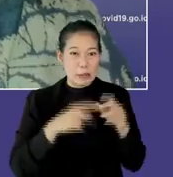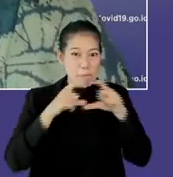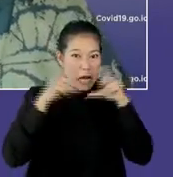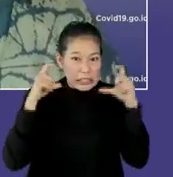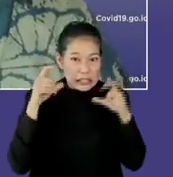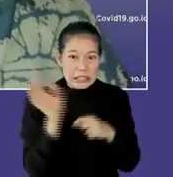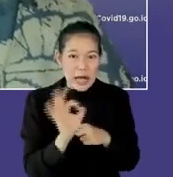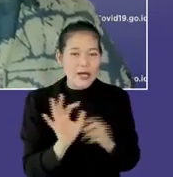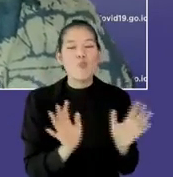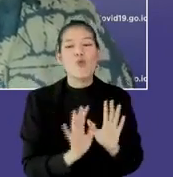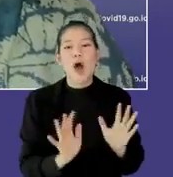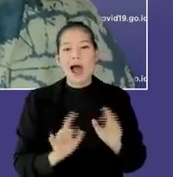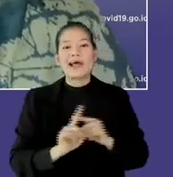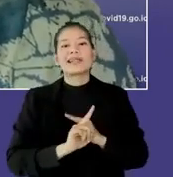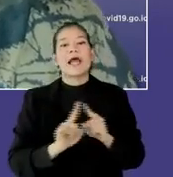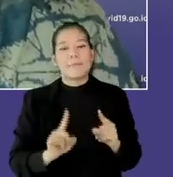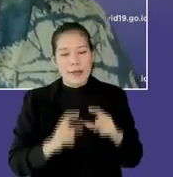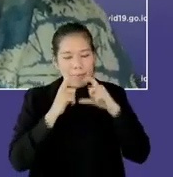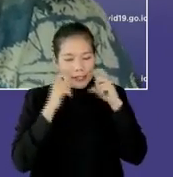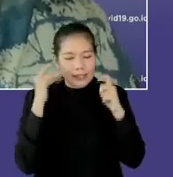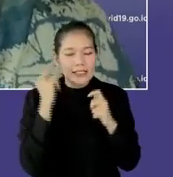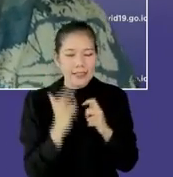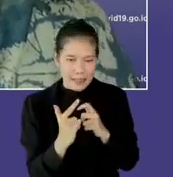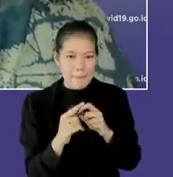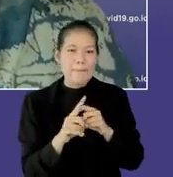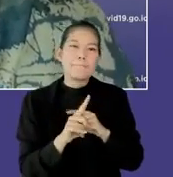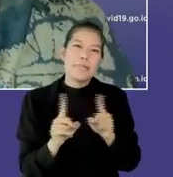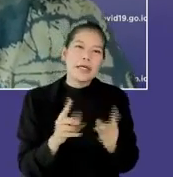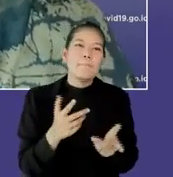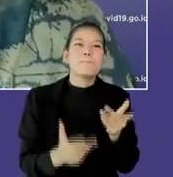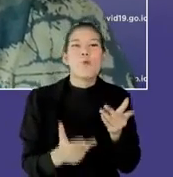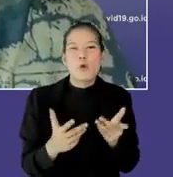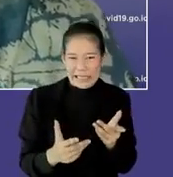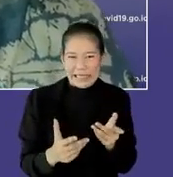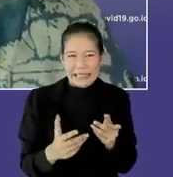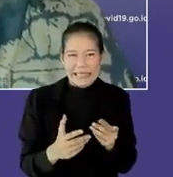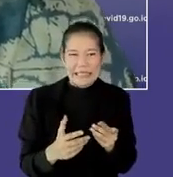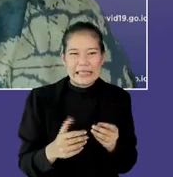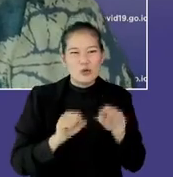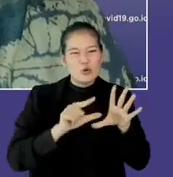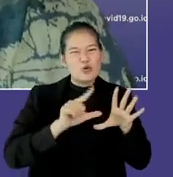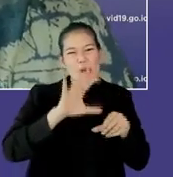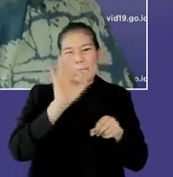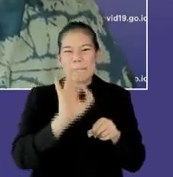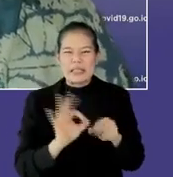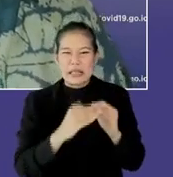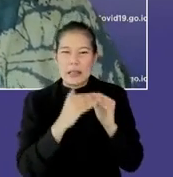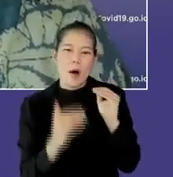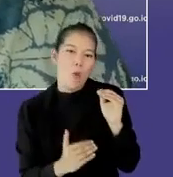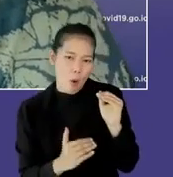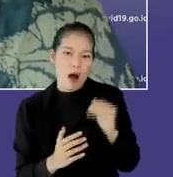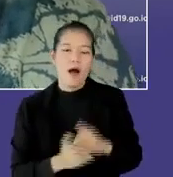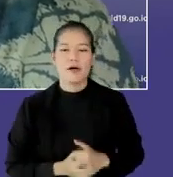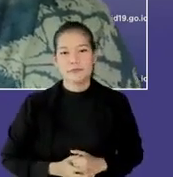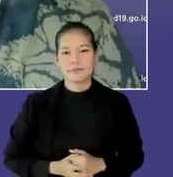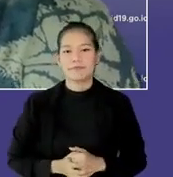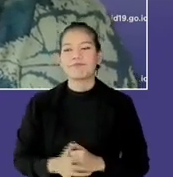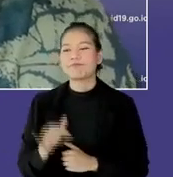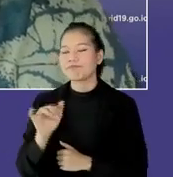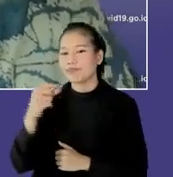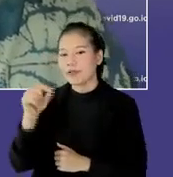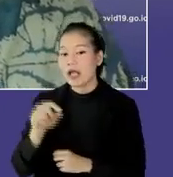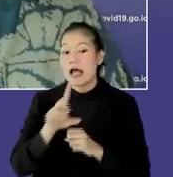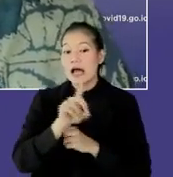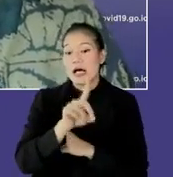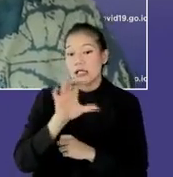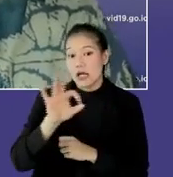masker, kalau nggak jaga jarak. Nggak, aja pakai masker, jaga jarak, tapi ternyata masih di bawah 75 persen. 75 persen, betul. Jadi, dari